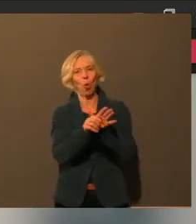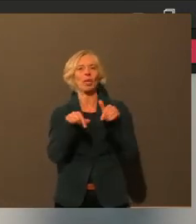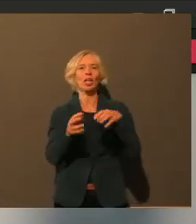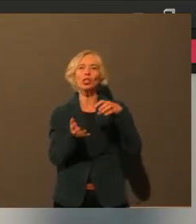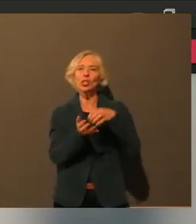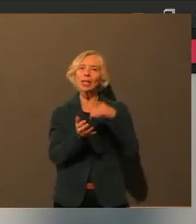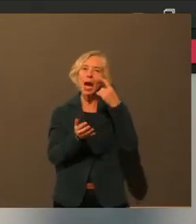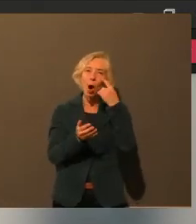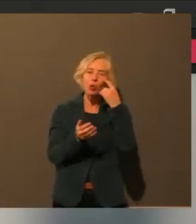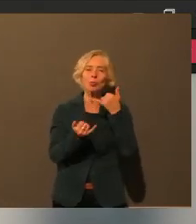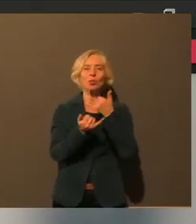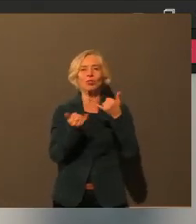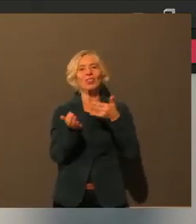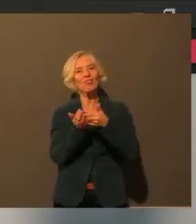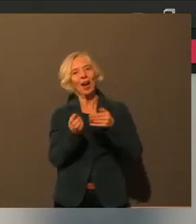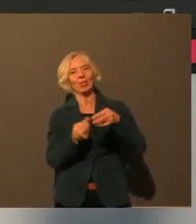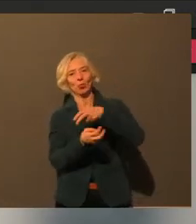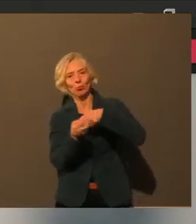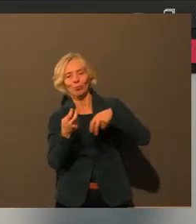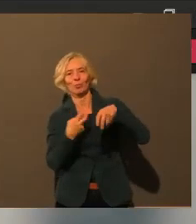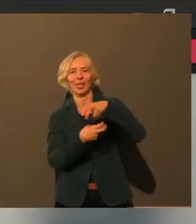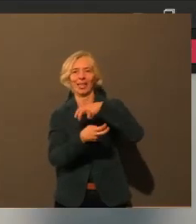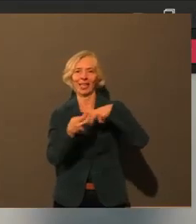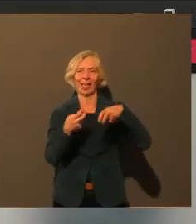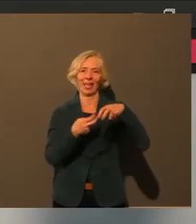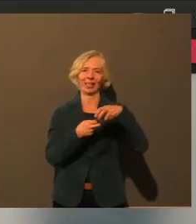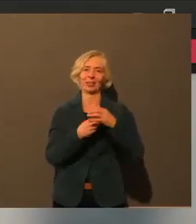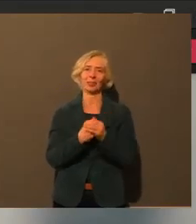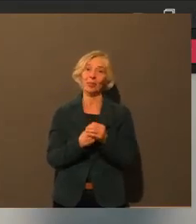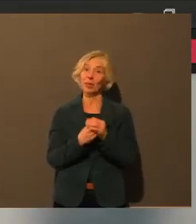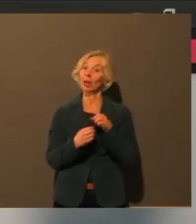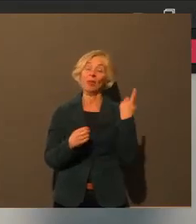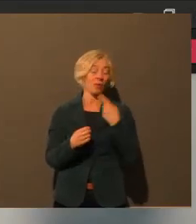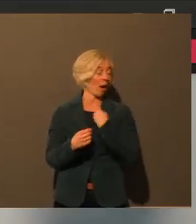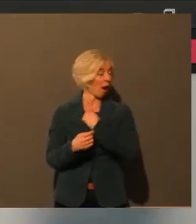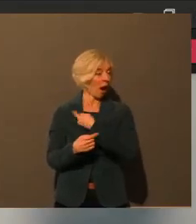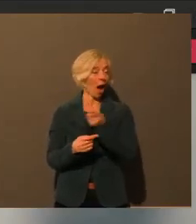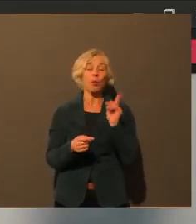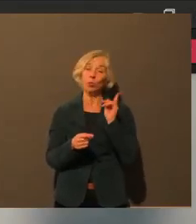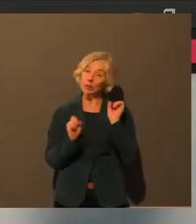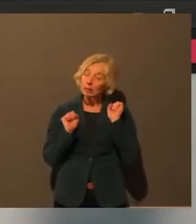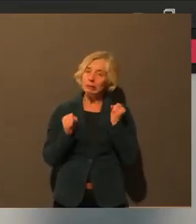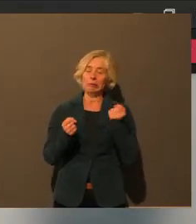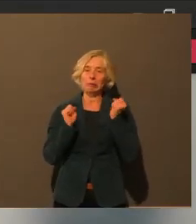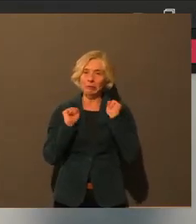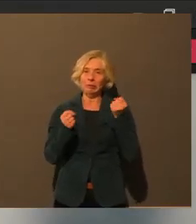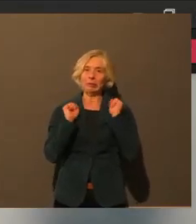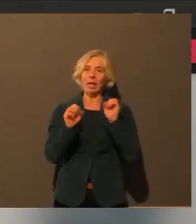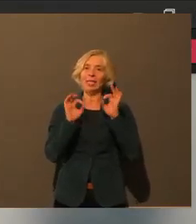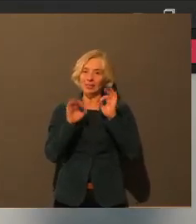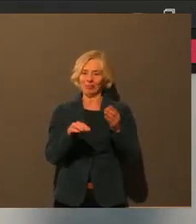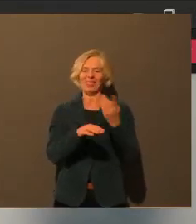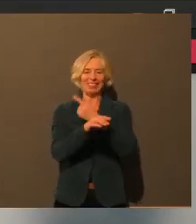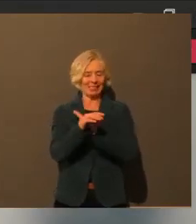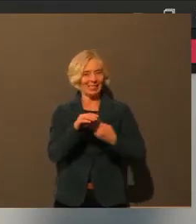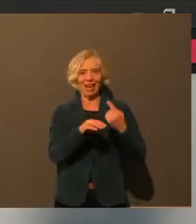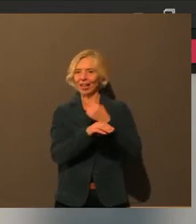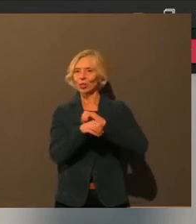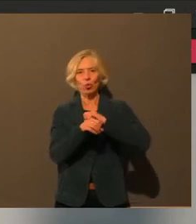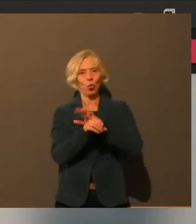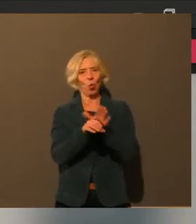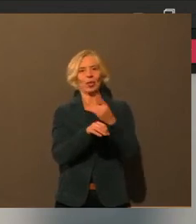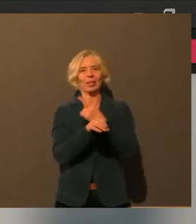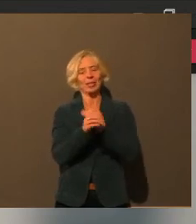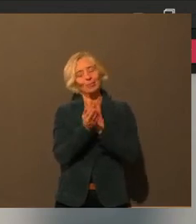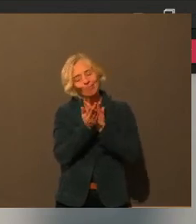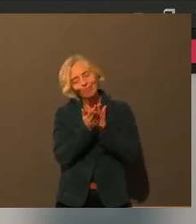viel Energie von uns allen notwendig, durch diese Zeit zu kommen. Und ich glaube, dass es einfach auch wahnsinnig wichtig ist, dass wir vor allem auch an